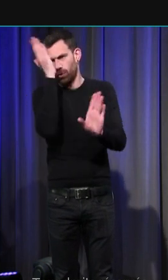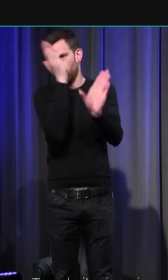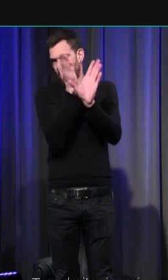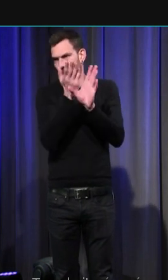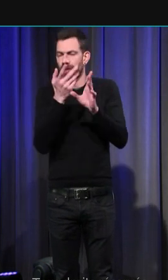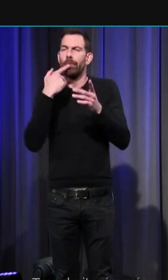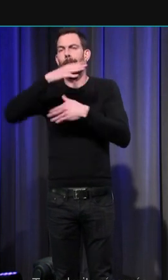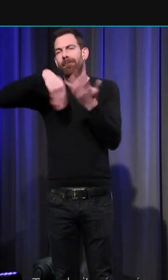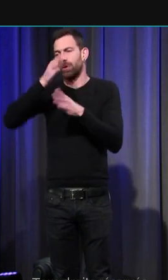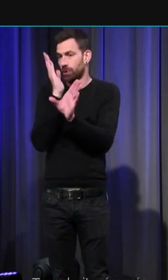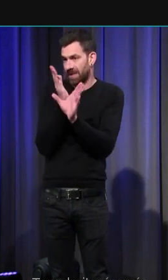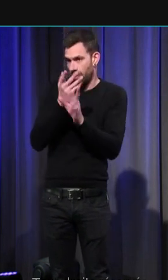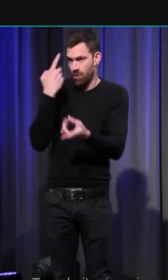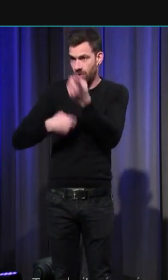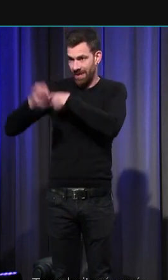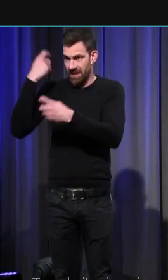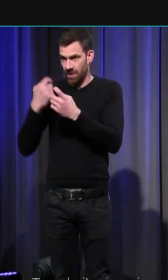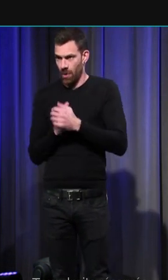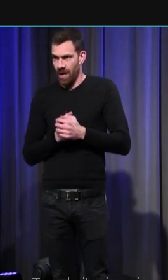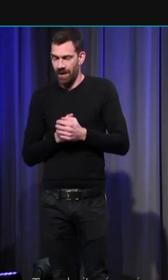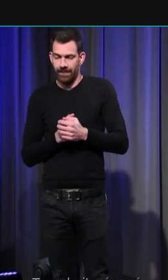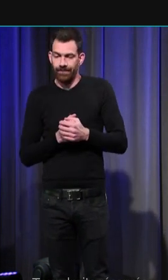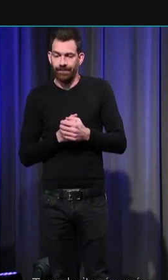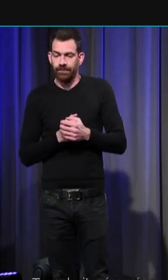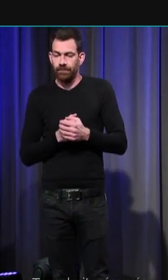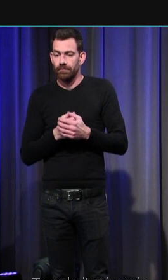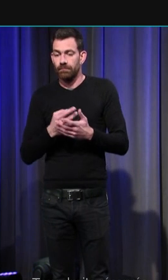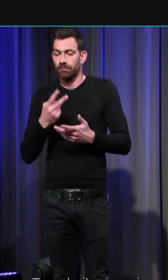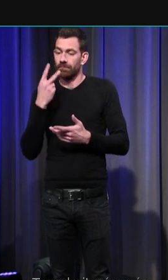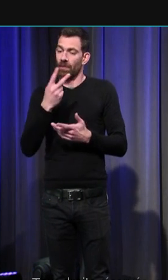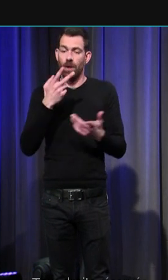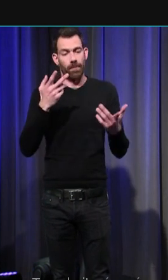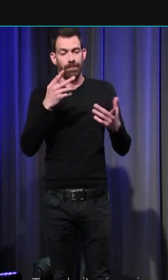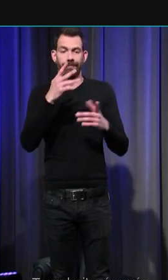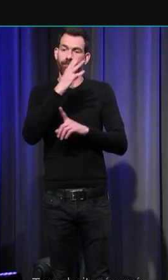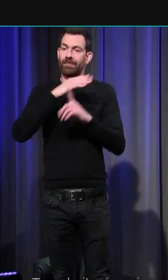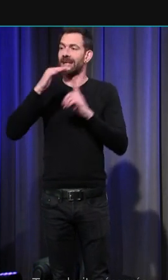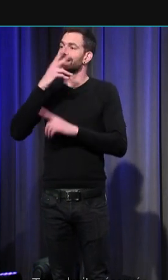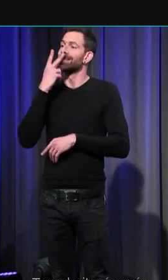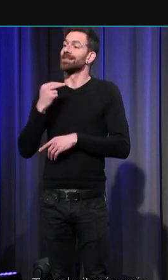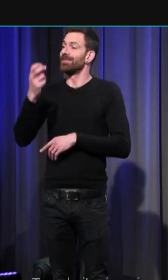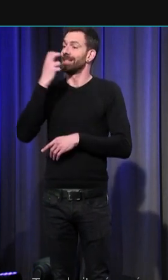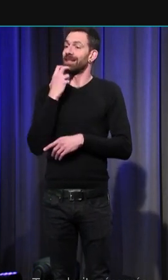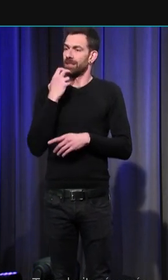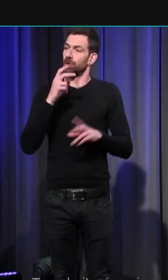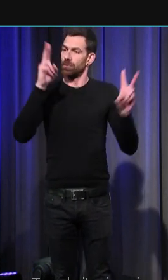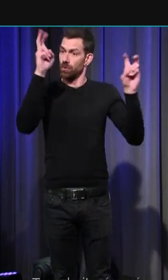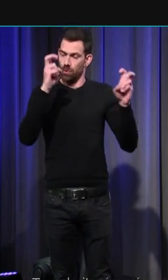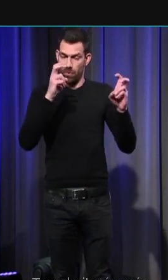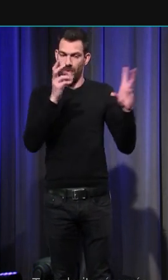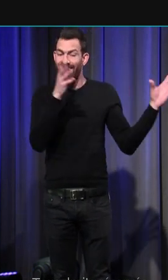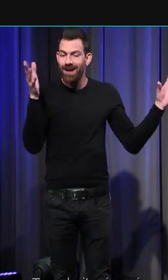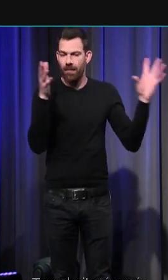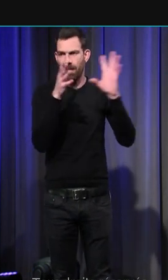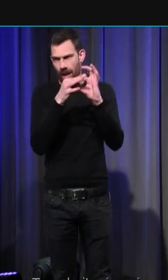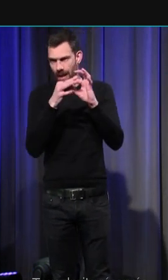-histoire, et associent le processus de civilisation valable pour les sociétés dans l'histoire au processus